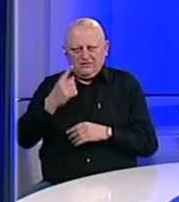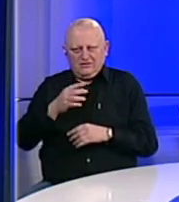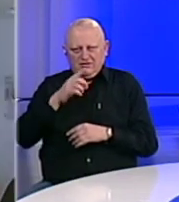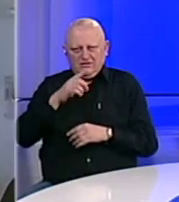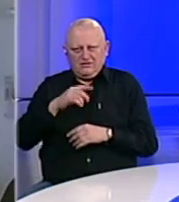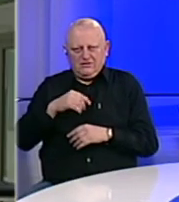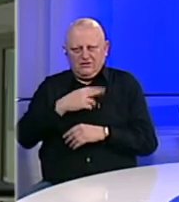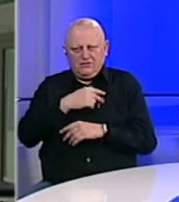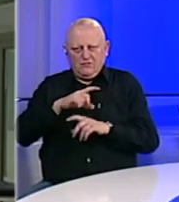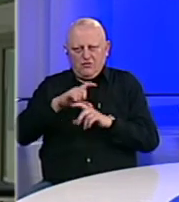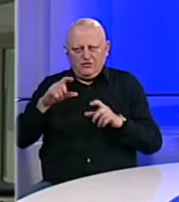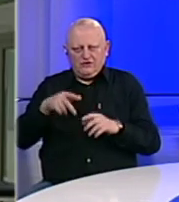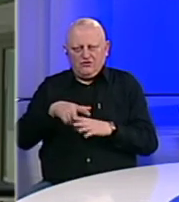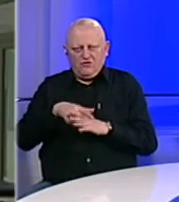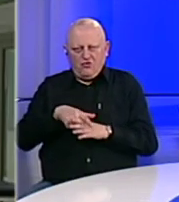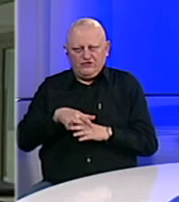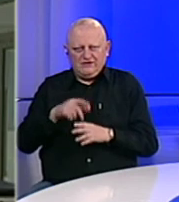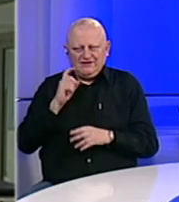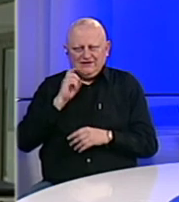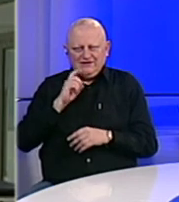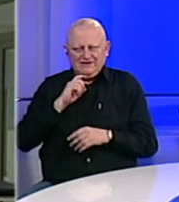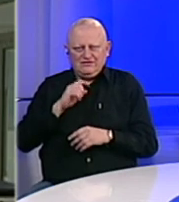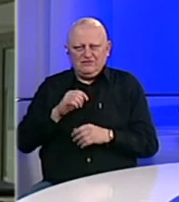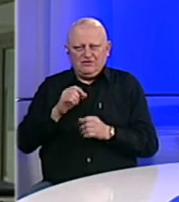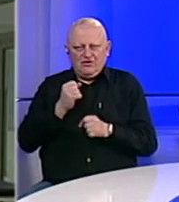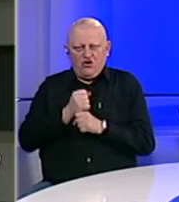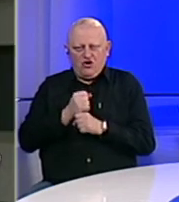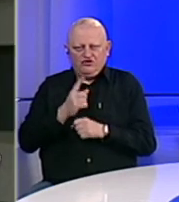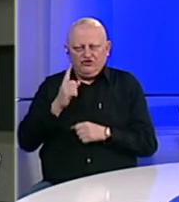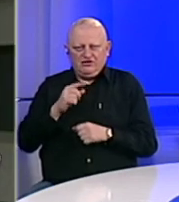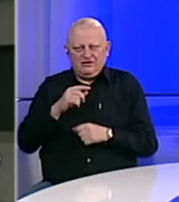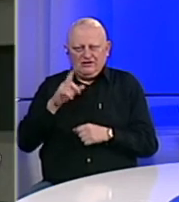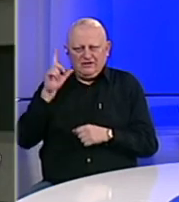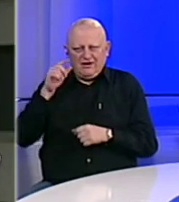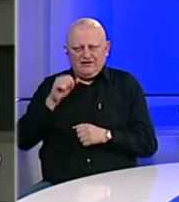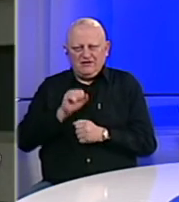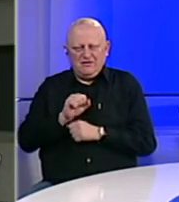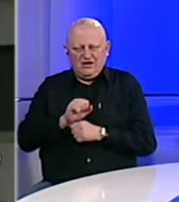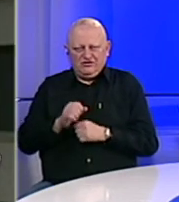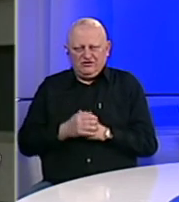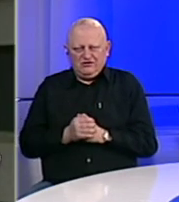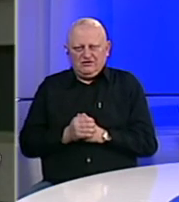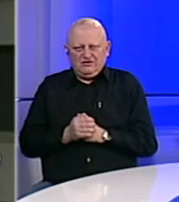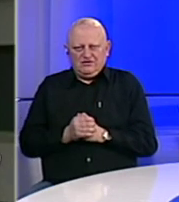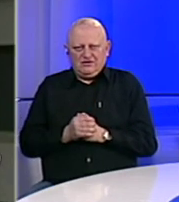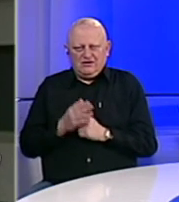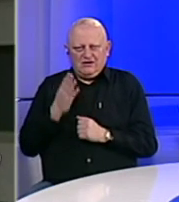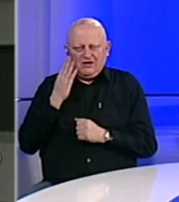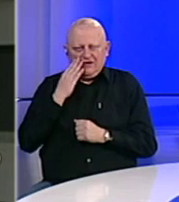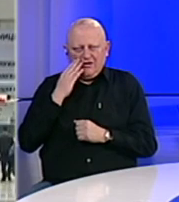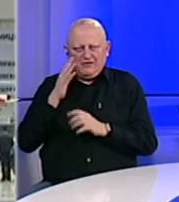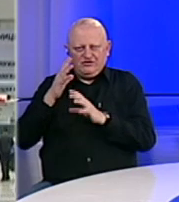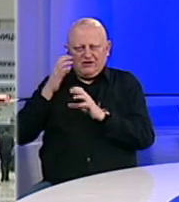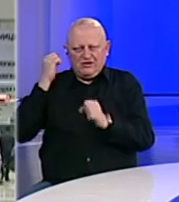opće bolnice u Konjicu, Zenici, Goraždu, Travniku i Bihaću. A američka